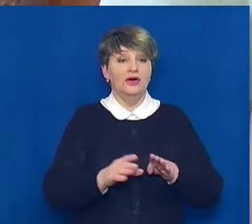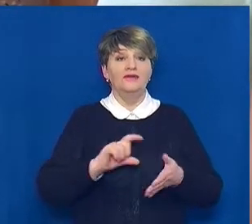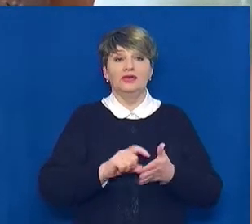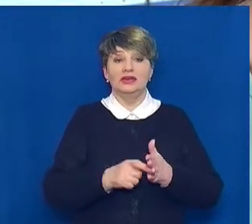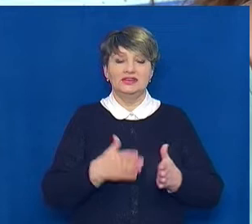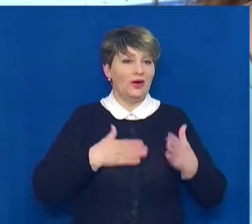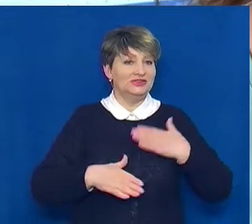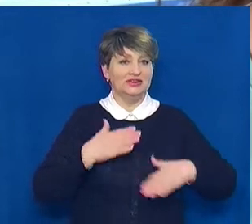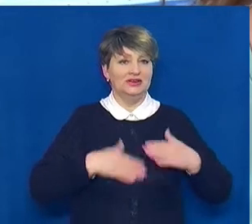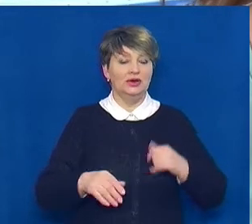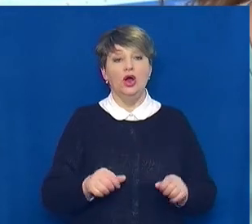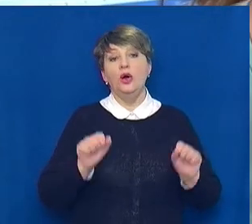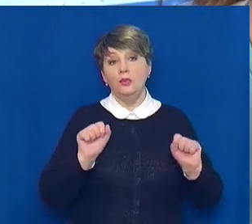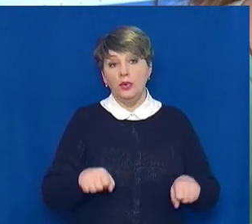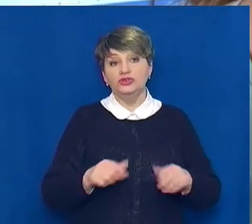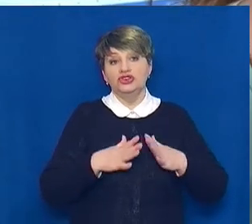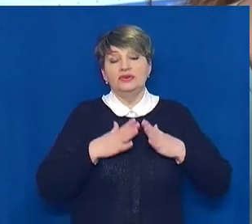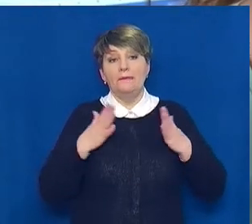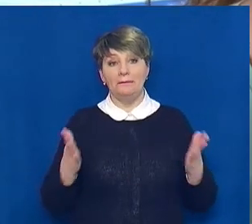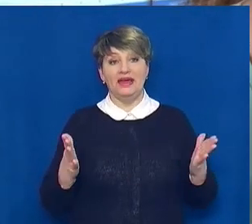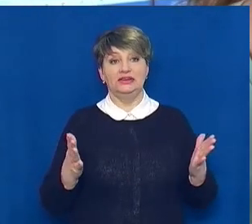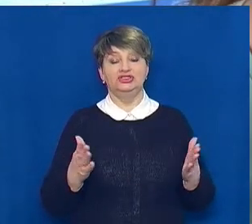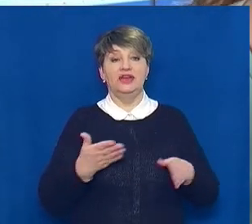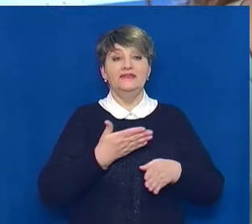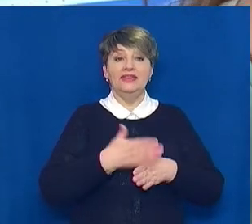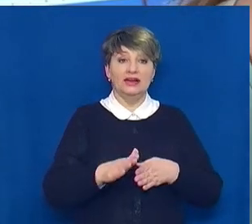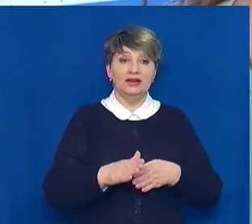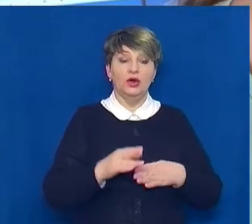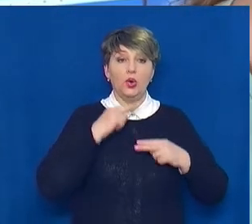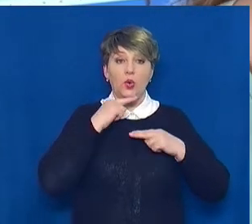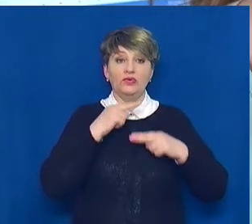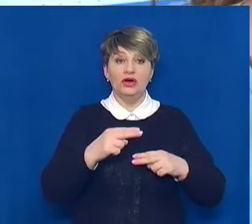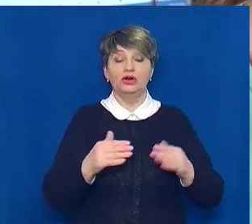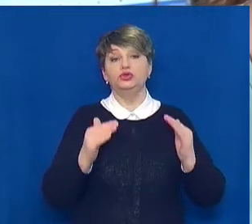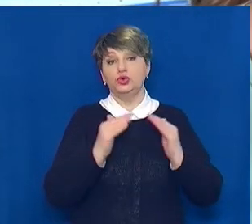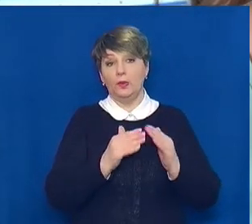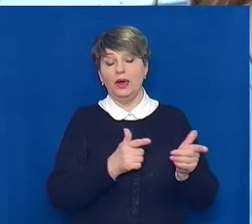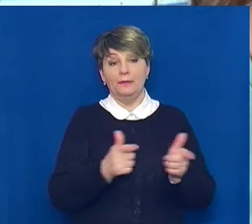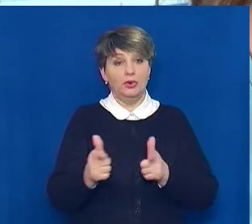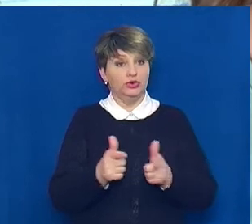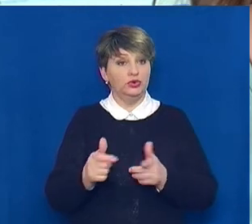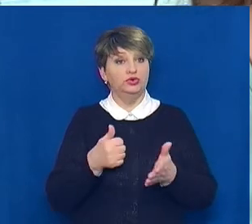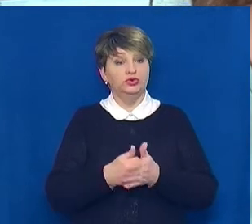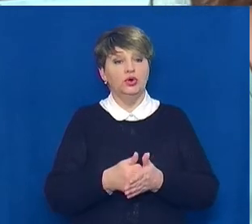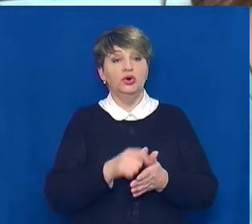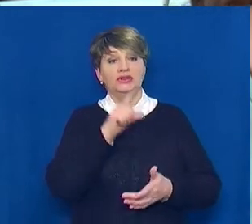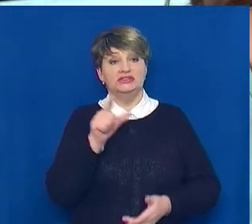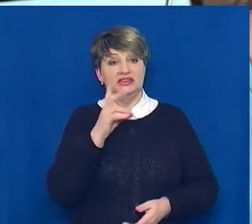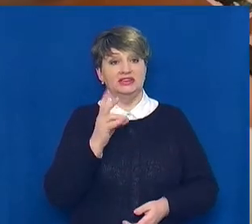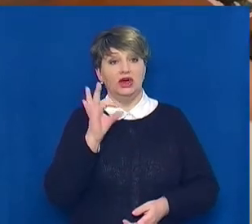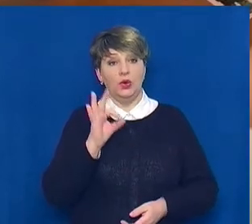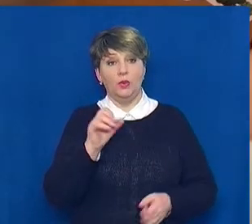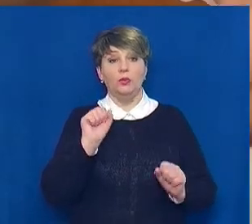каже вона. Ти можеш більше виділяти уваги вдома, підготовки до ЗНО, можеш довше